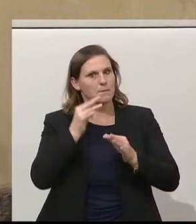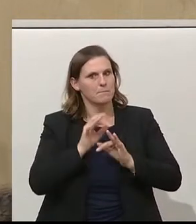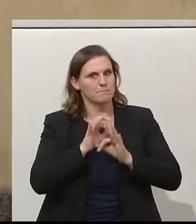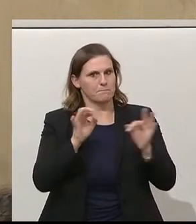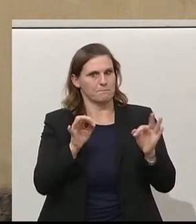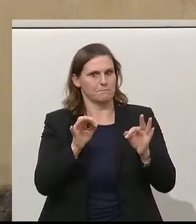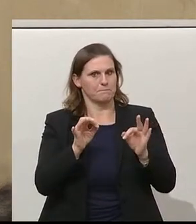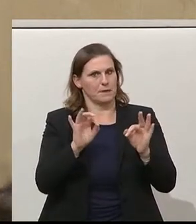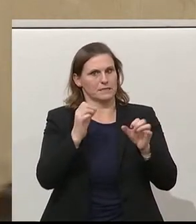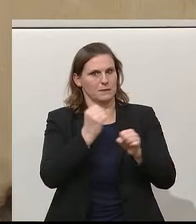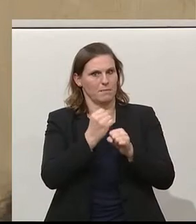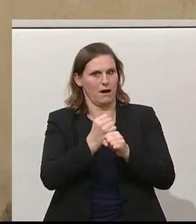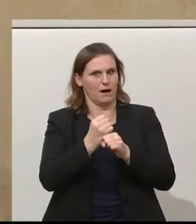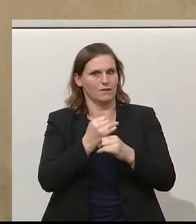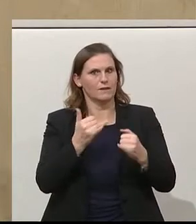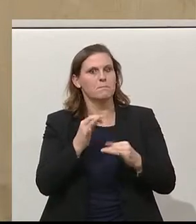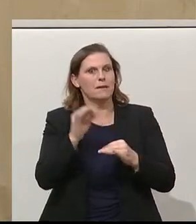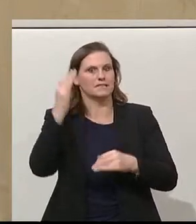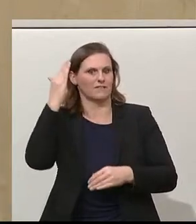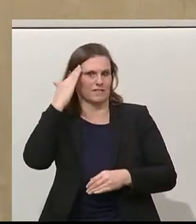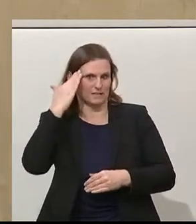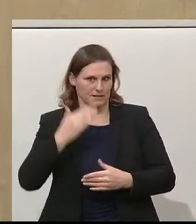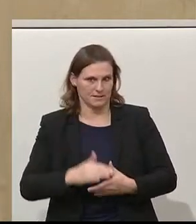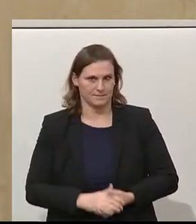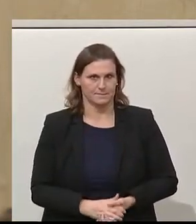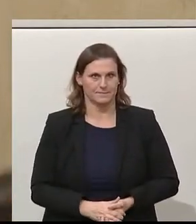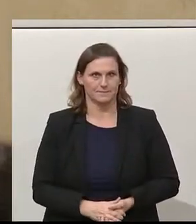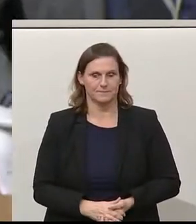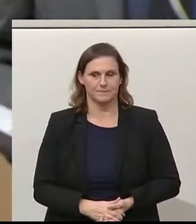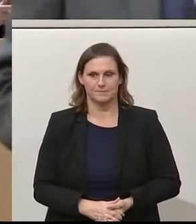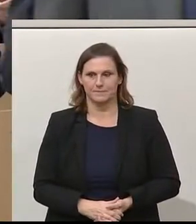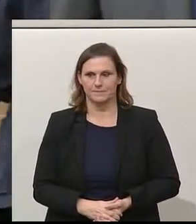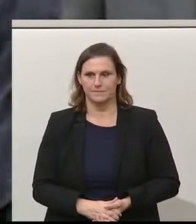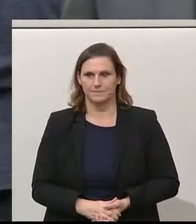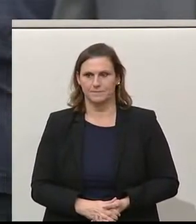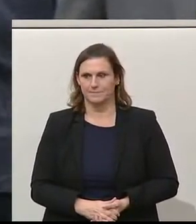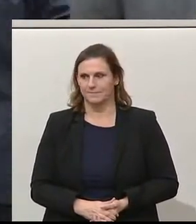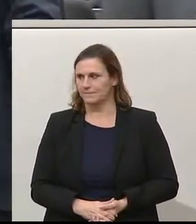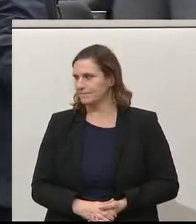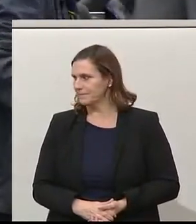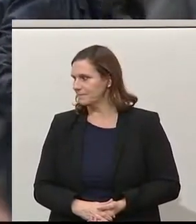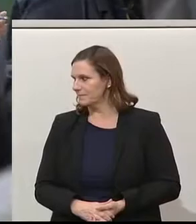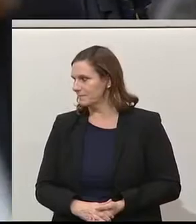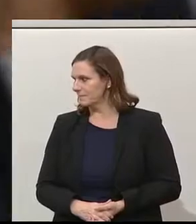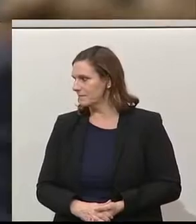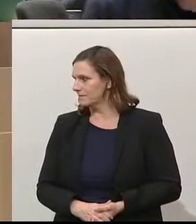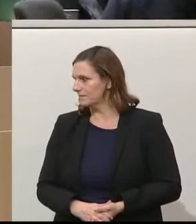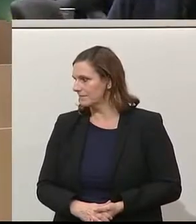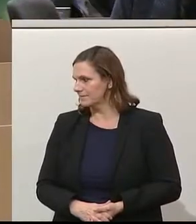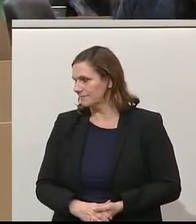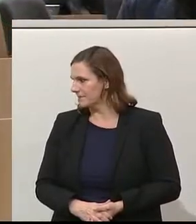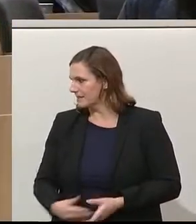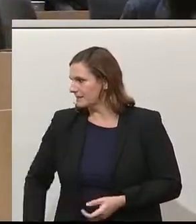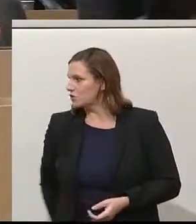gehören zu den Bessermachern als zu den Besserwissern. Applaus Gabi Schwarz von der ÖVP wünscht sich weniger